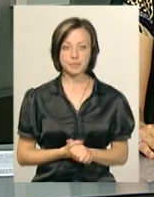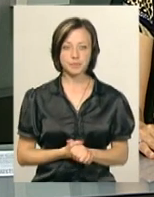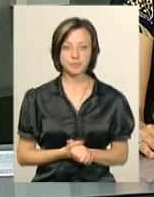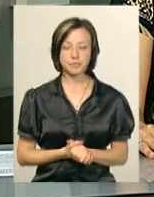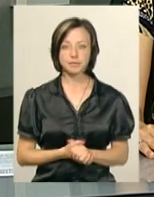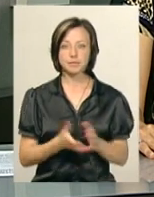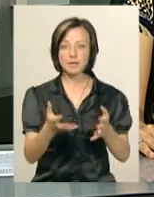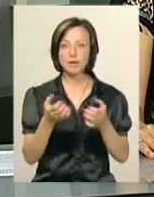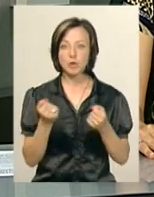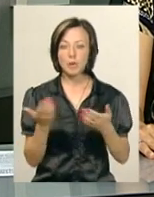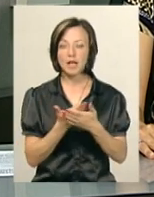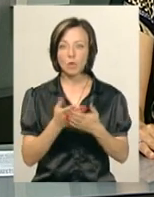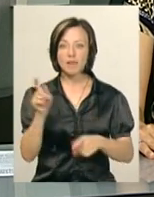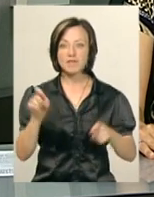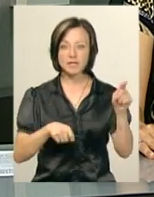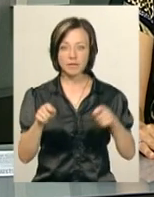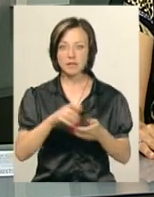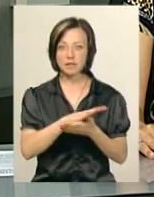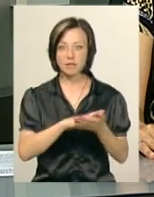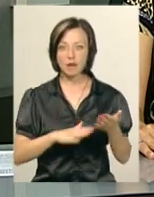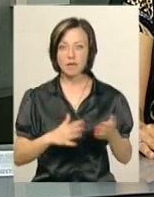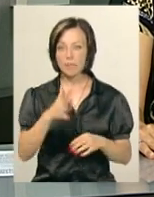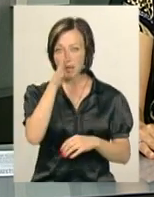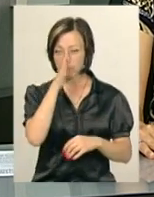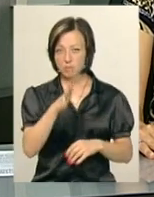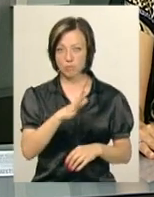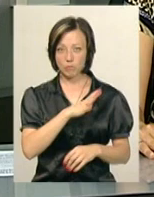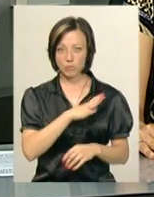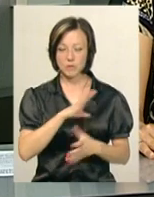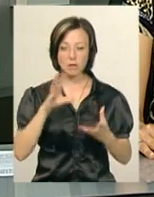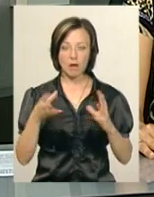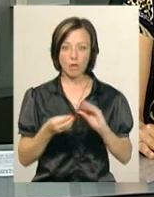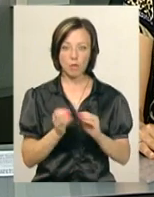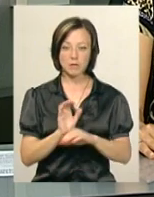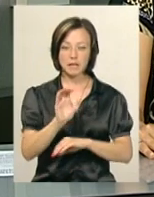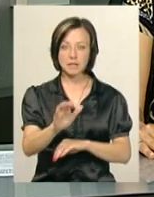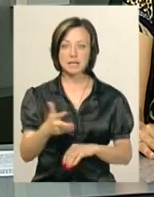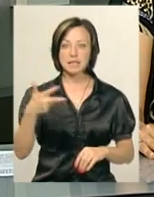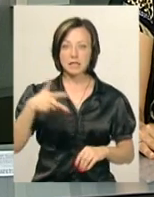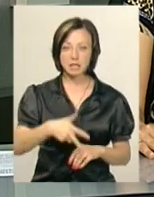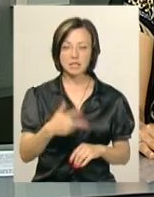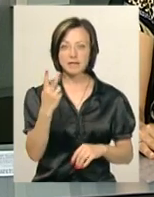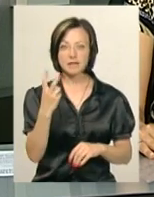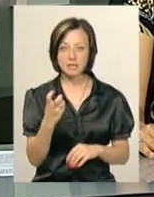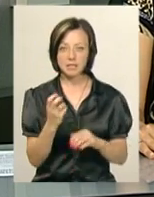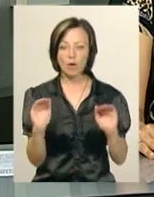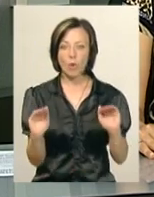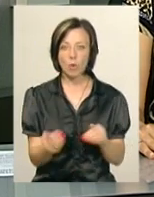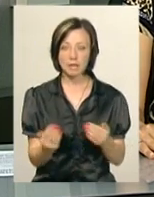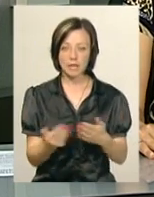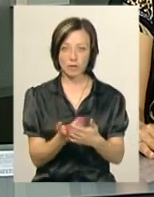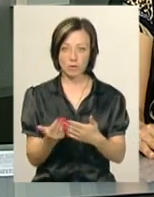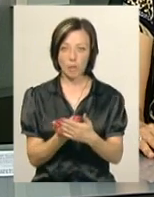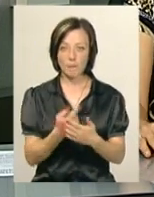Нагадаю, прийом робіт на кінофестиваль «Бруківка» тривав впродовж п'яти місяців. Загалом було надіслано понад 3200 короткометражних